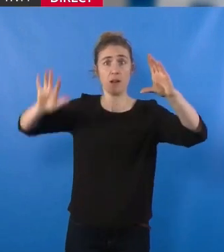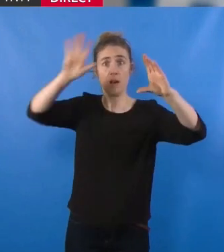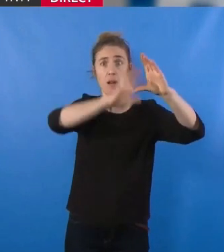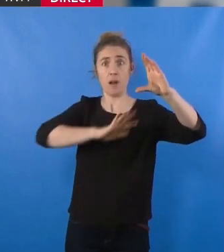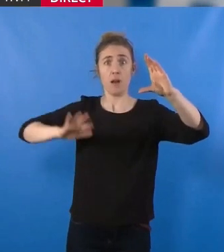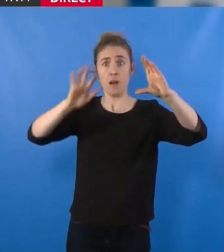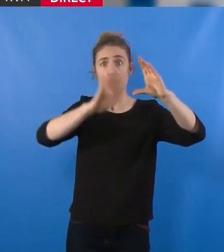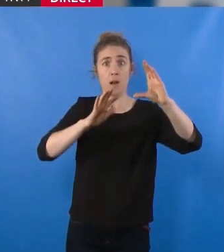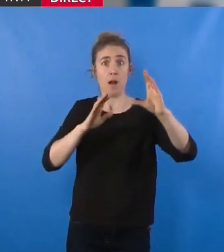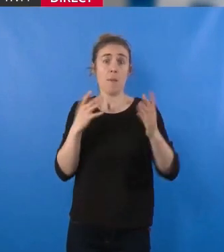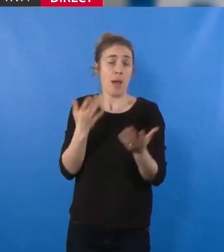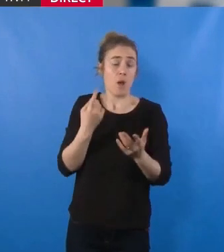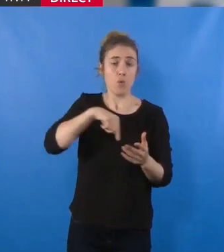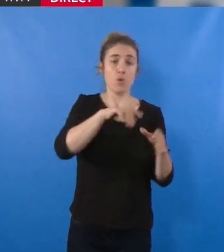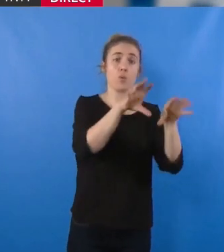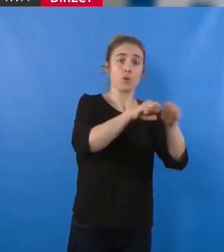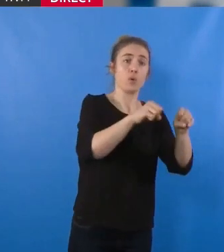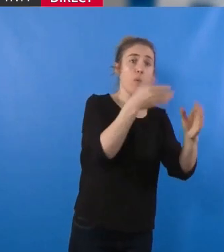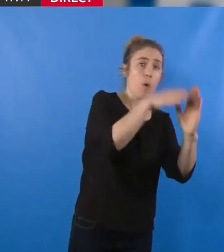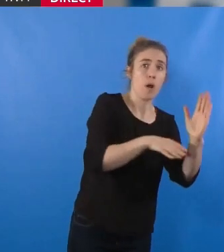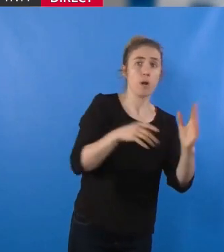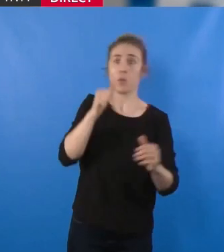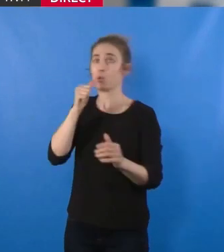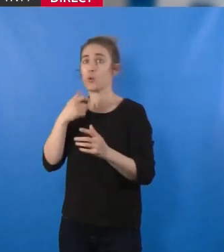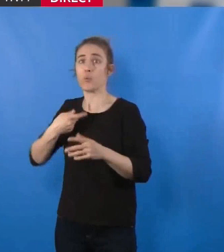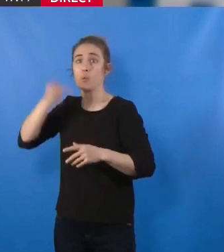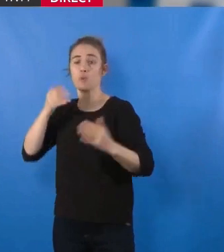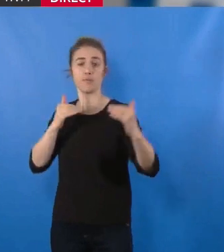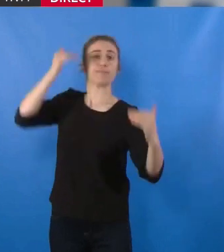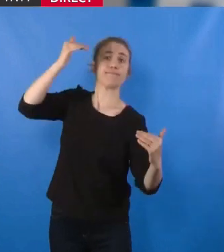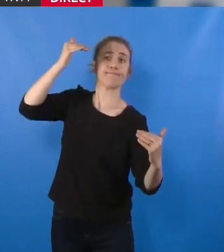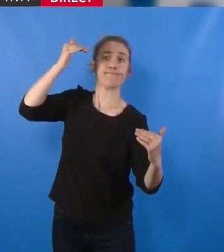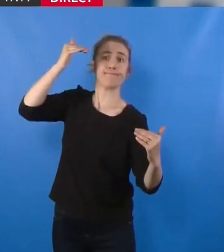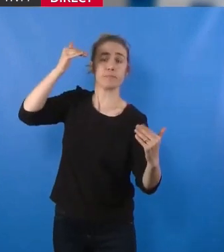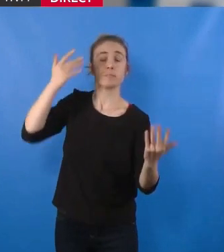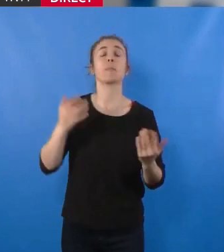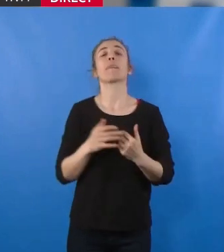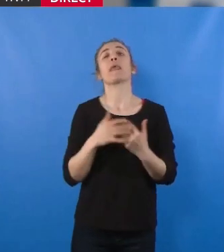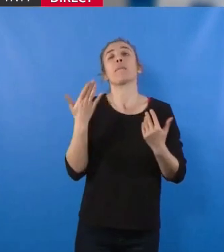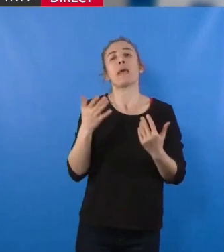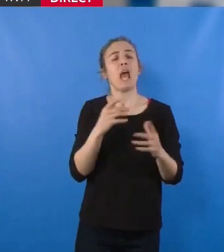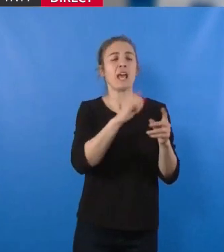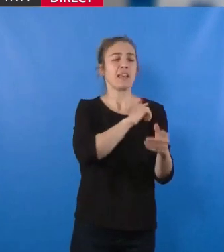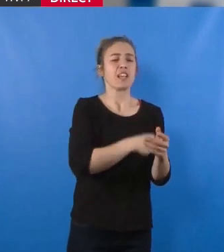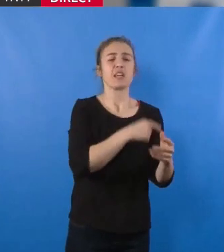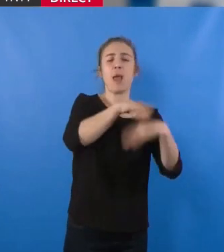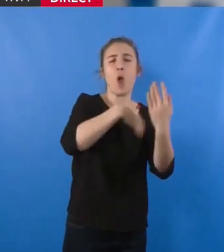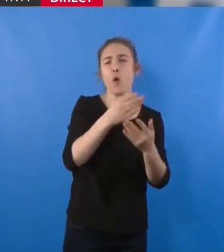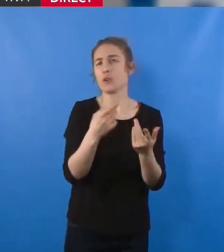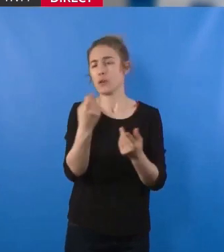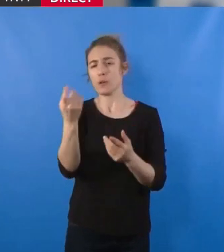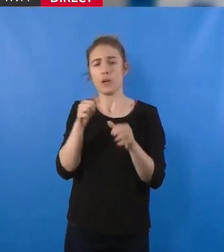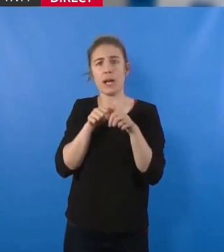produit moins que ce que nous en consommons en temps réel. Par ailleurs, et fort heureusement, grâce au mix énergétique alimentant les réseaux,